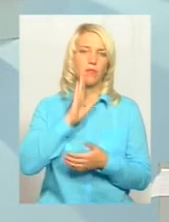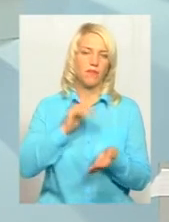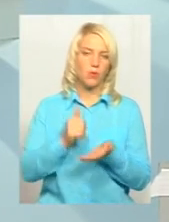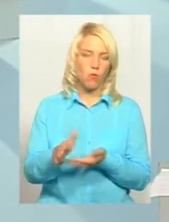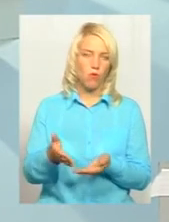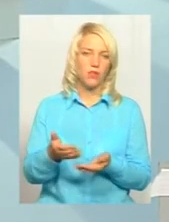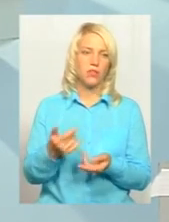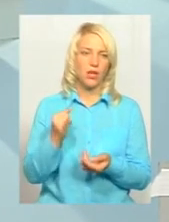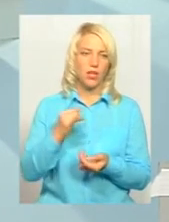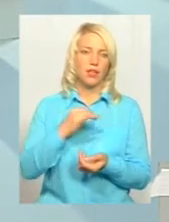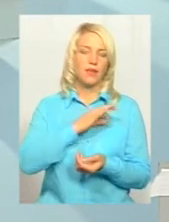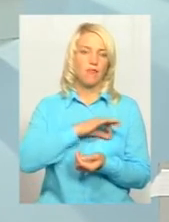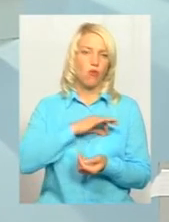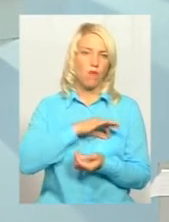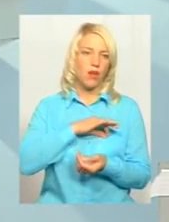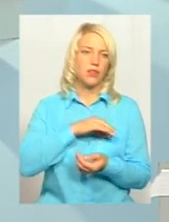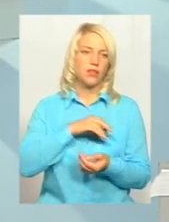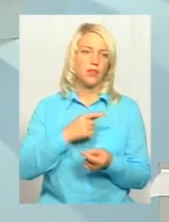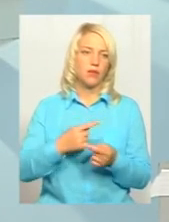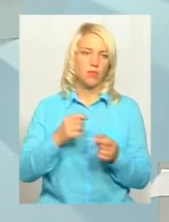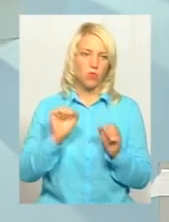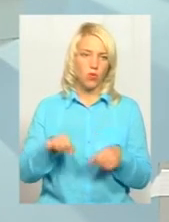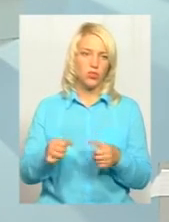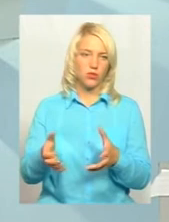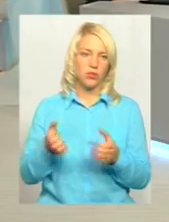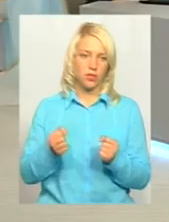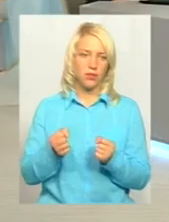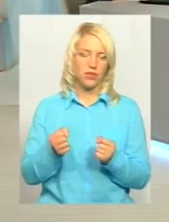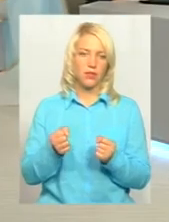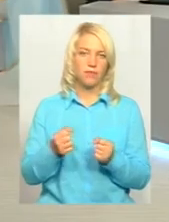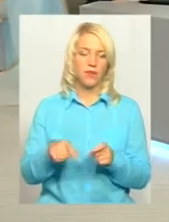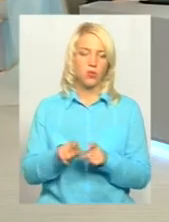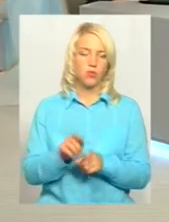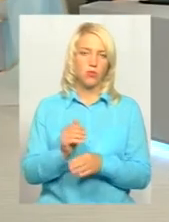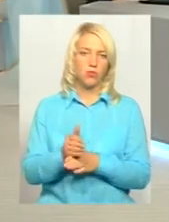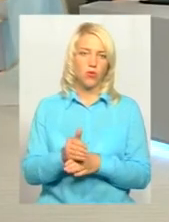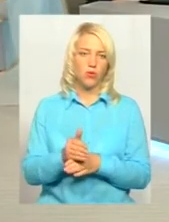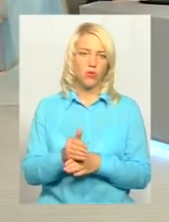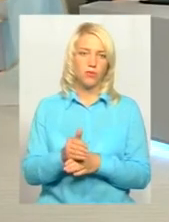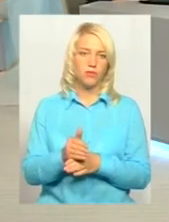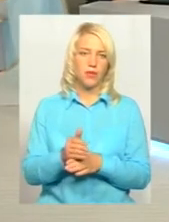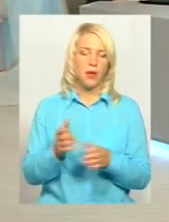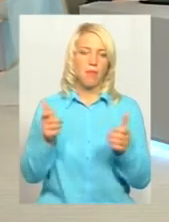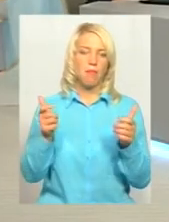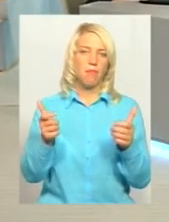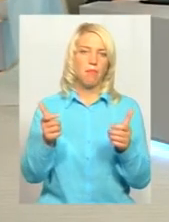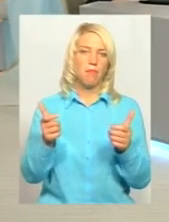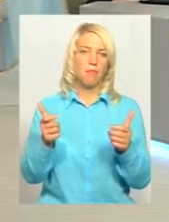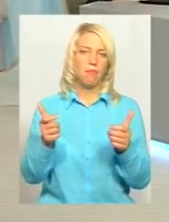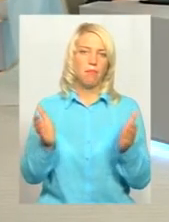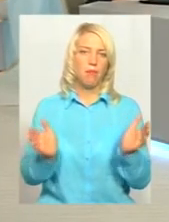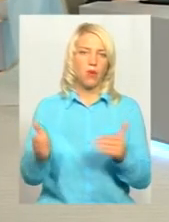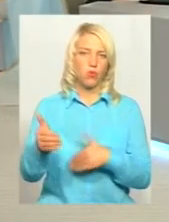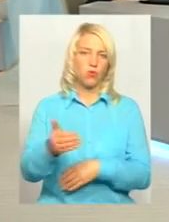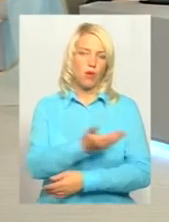вихователь, і патронатний вихователь в такому разі може отримати таку допомогу, натуральну пакунок малюка. Це, бачите,